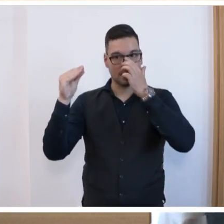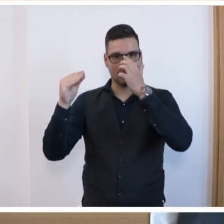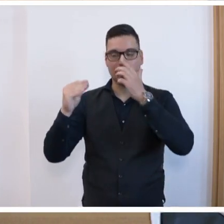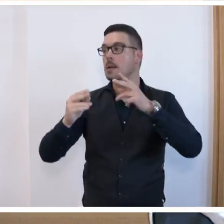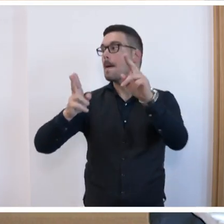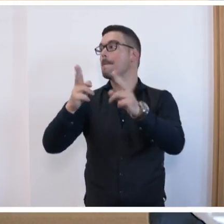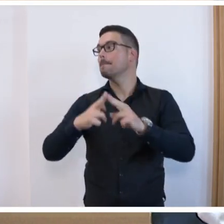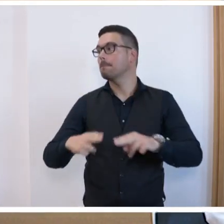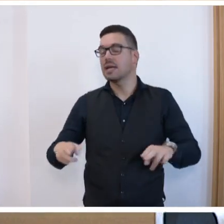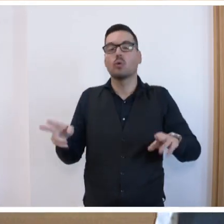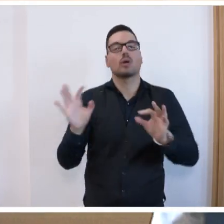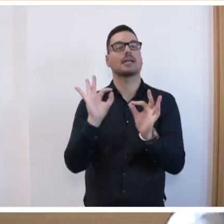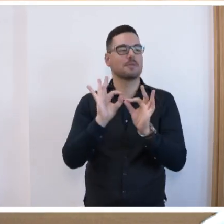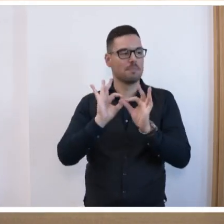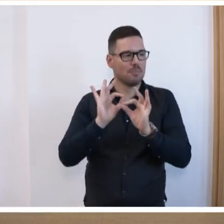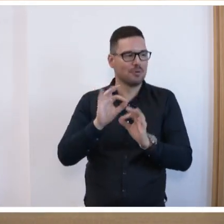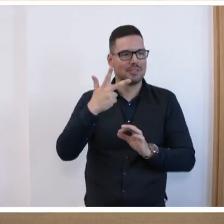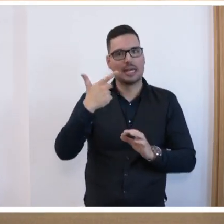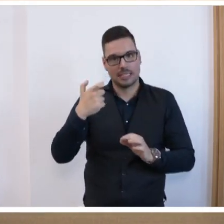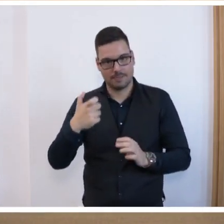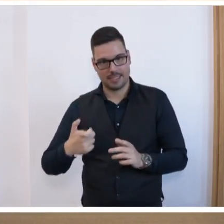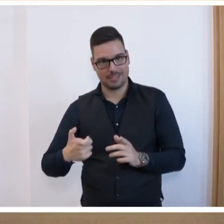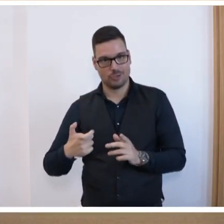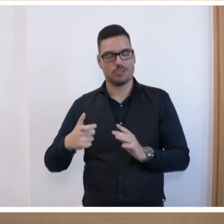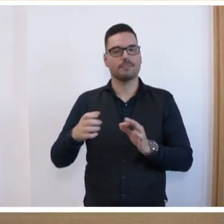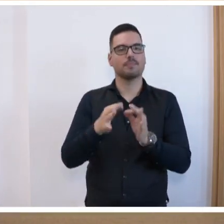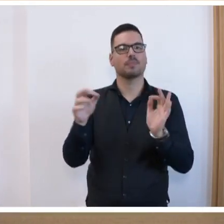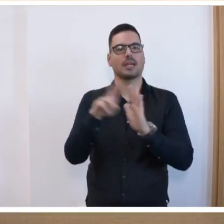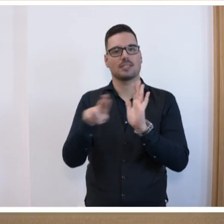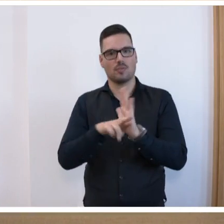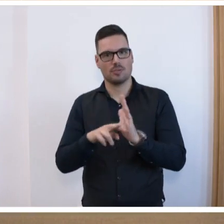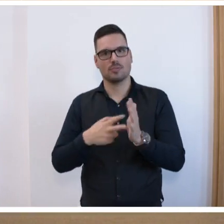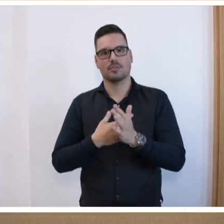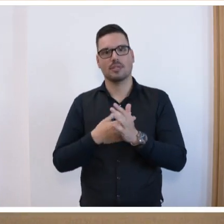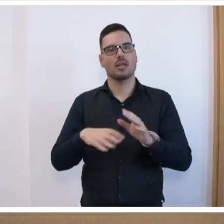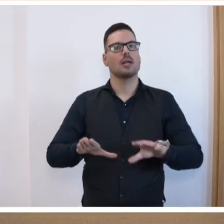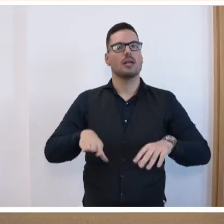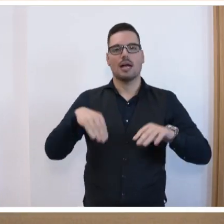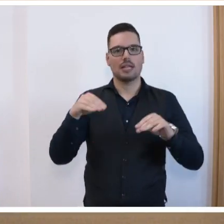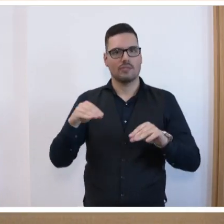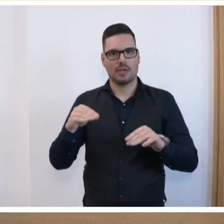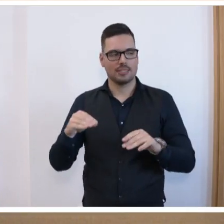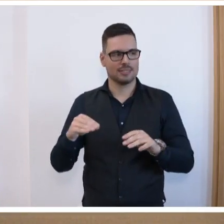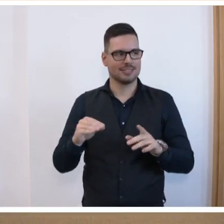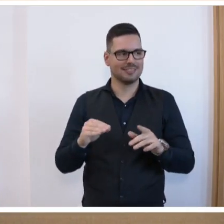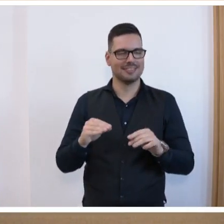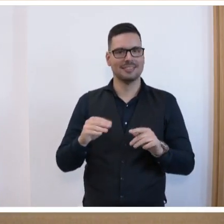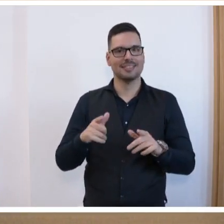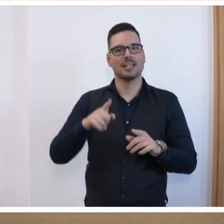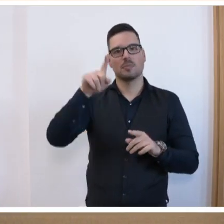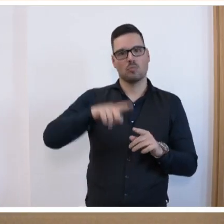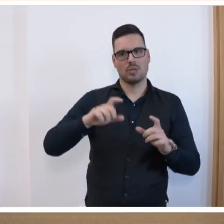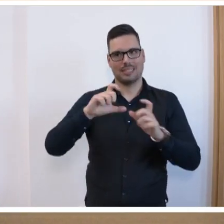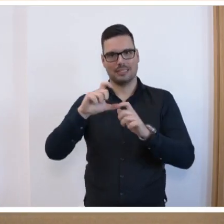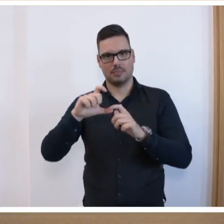beruhigen zum Punkt 23 der Tagesordnung. Der Anfang ist seit Beginn des Monats